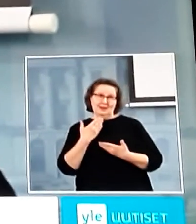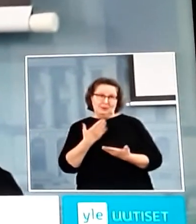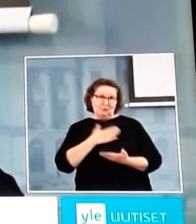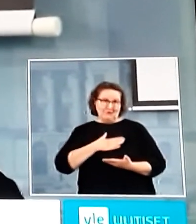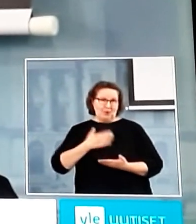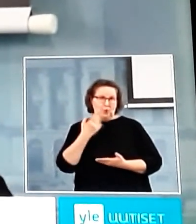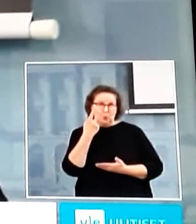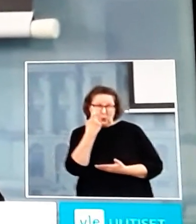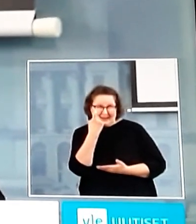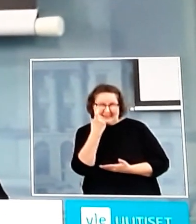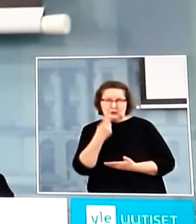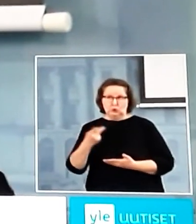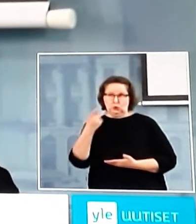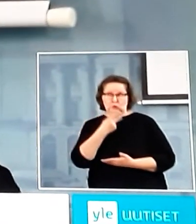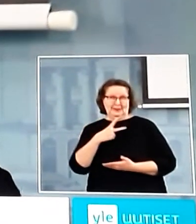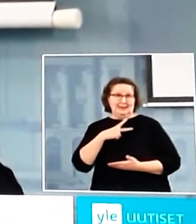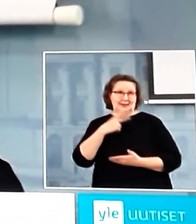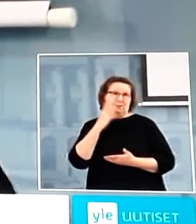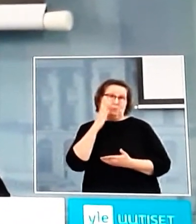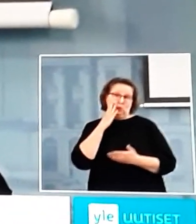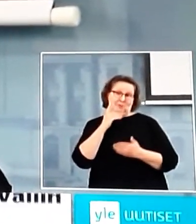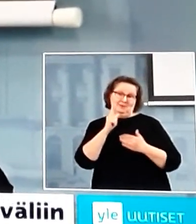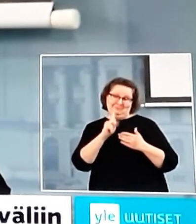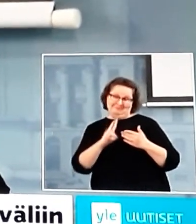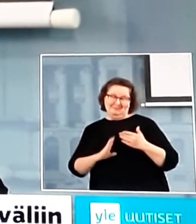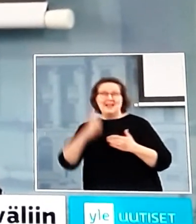Yrityksen pyytämisjärjestyksessä Helsingin Sanomista.